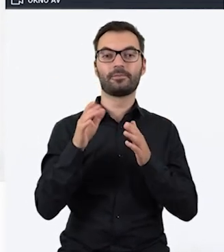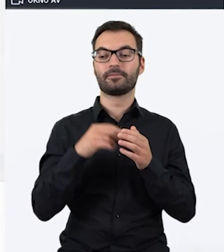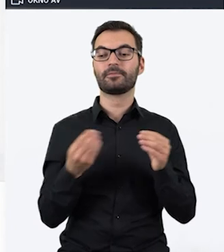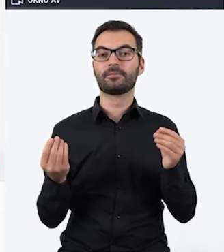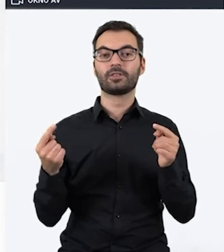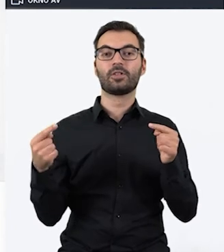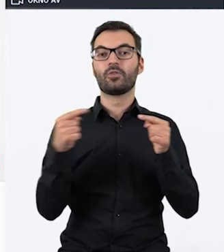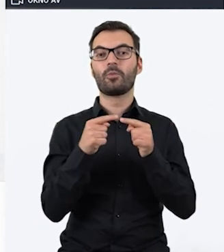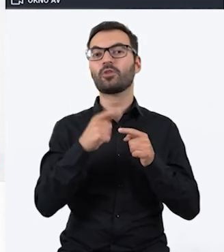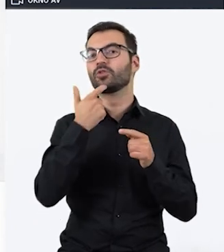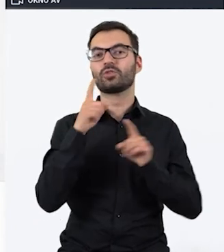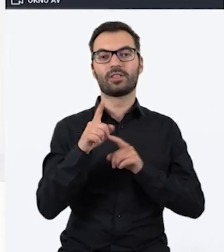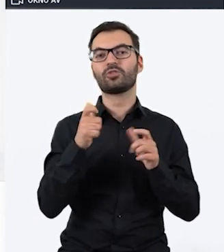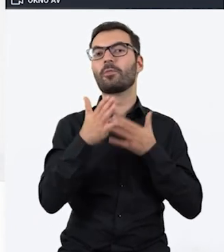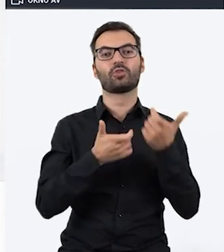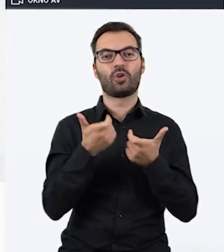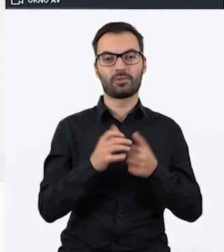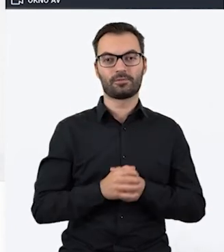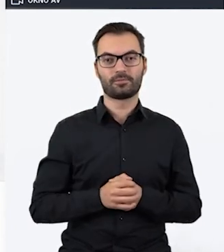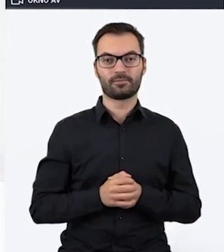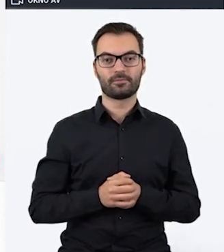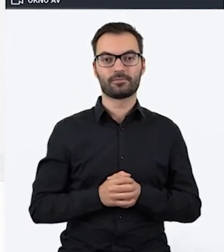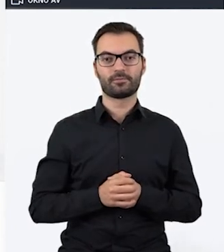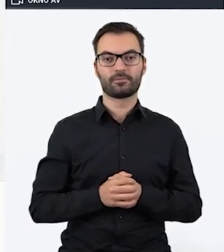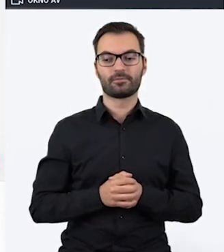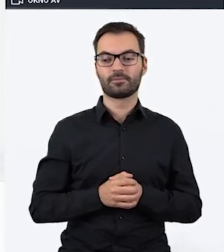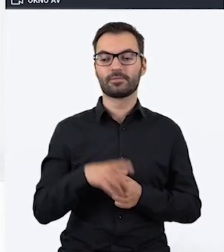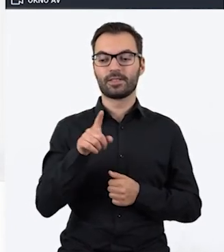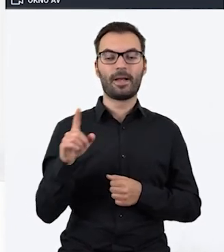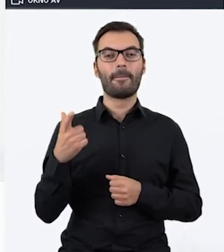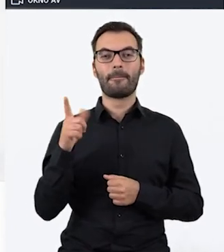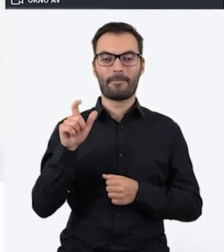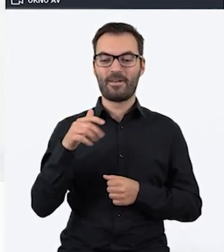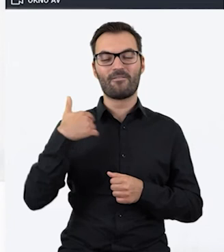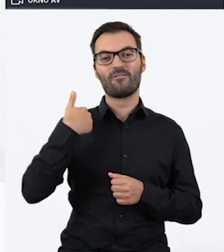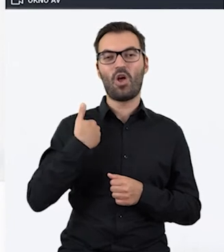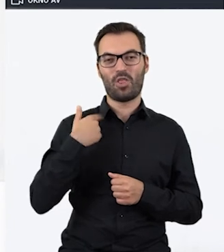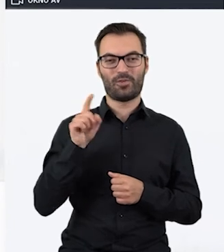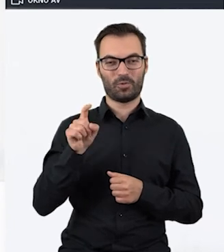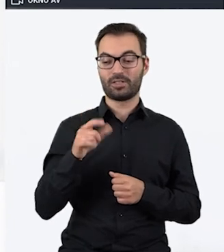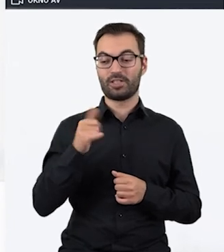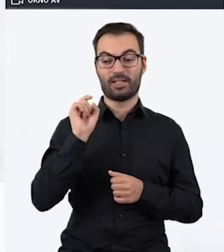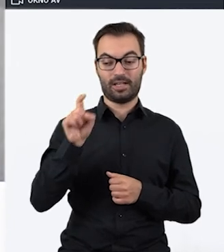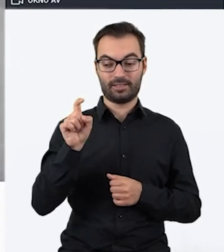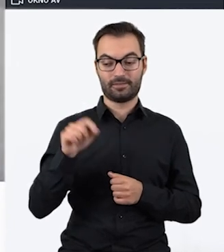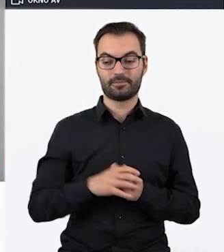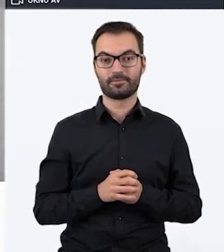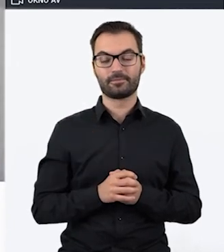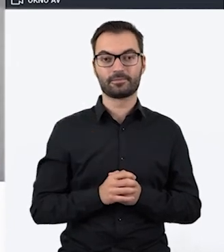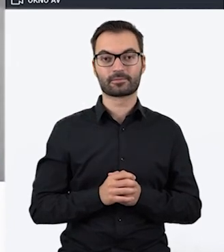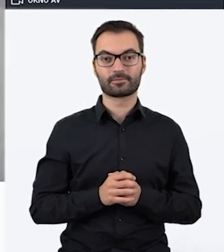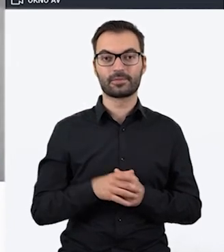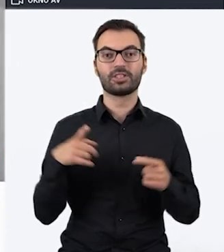co ta strzałka ma zrobić po kliknięciu i do tego służy ten paluszek tutaj taki fioletowy. Jeżeli go kliknę, to ta